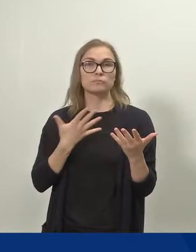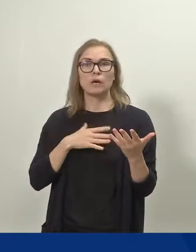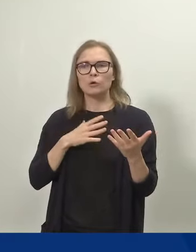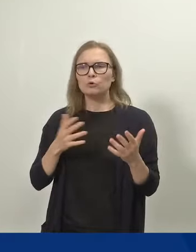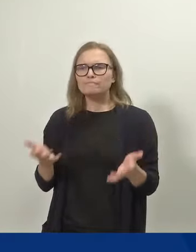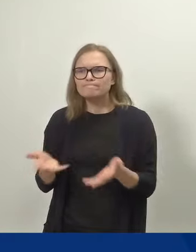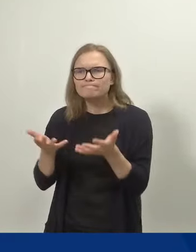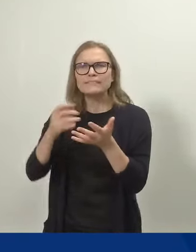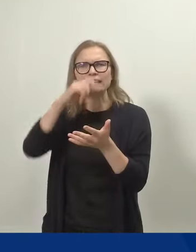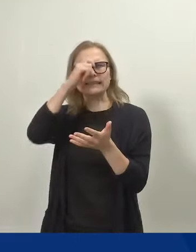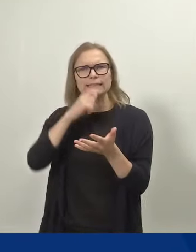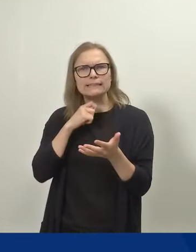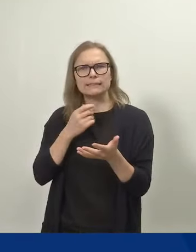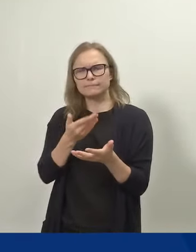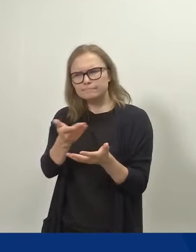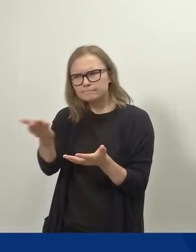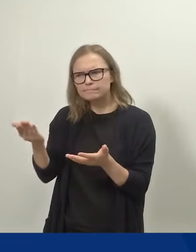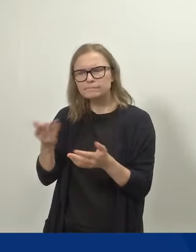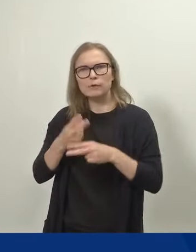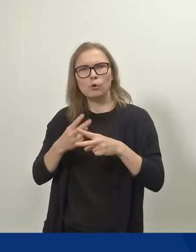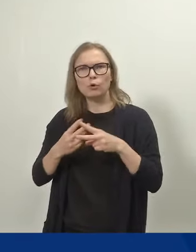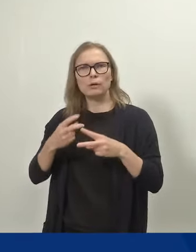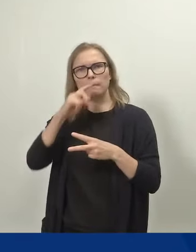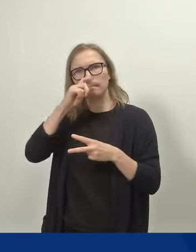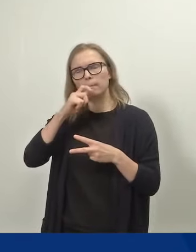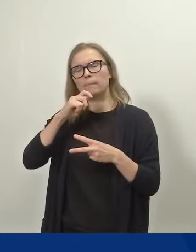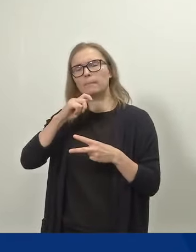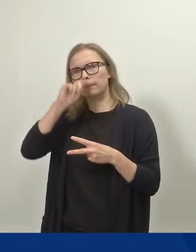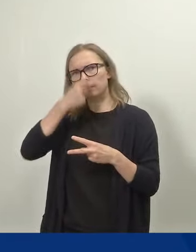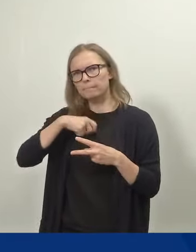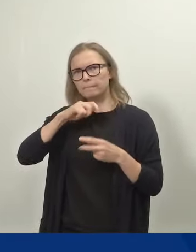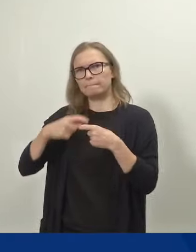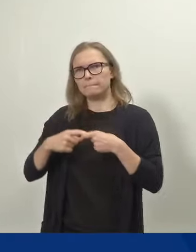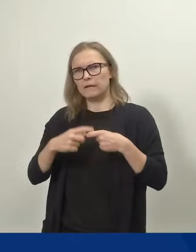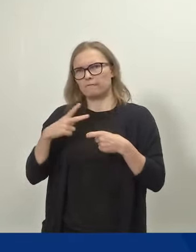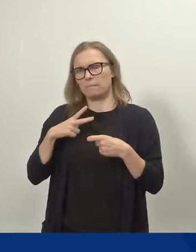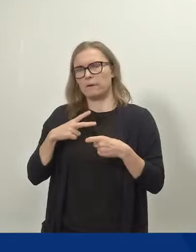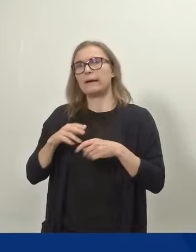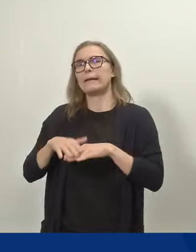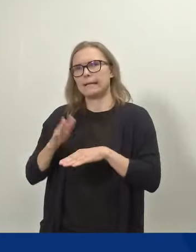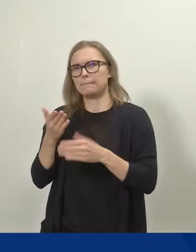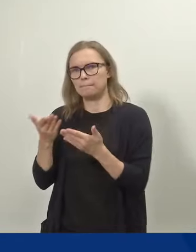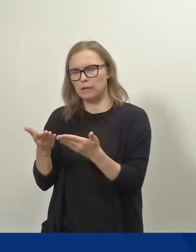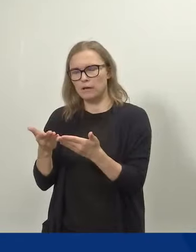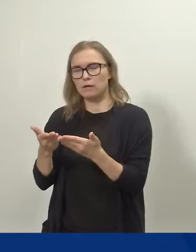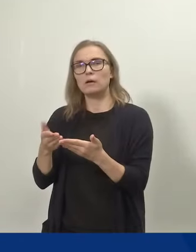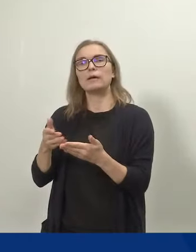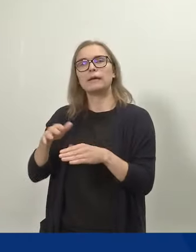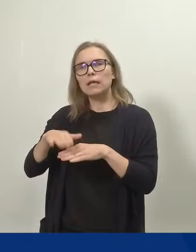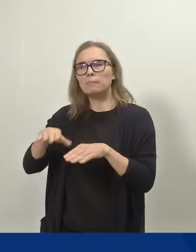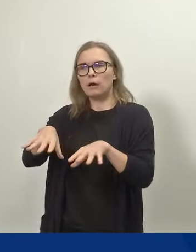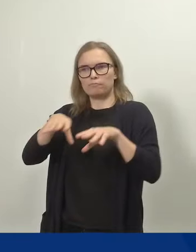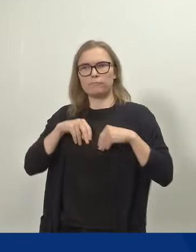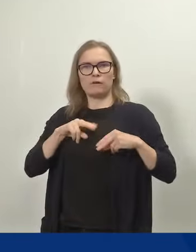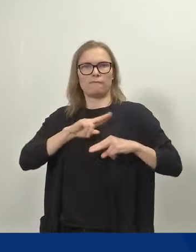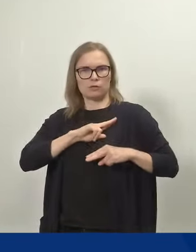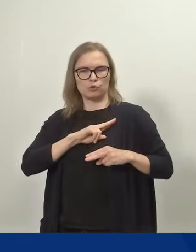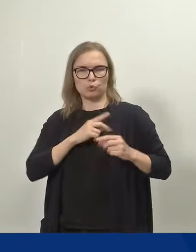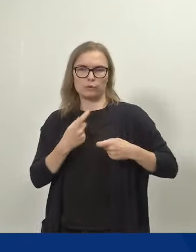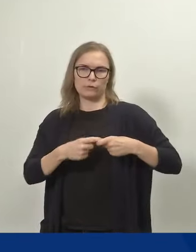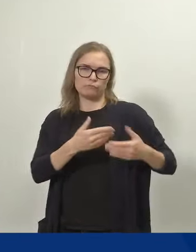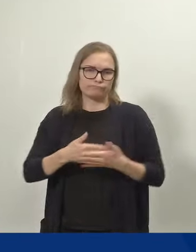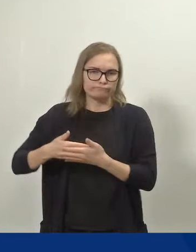etenkin isiä käyttämään perhevapaita nykyistä enemmän ja ottamaan enemmän vastuuta pienen lapsen